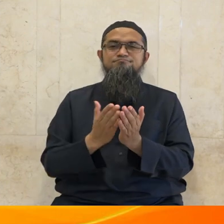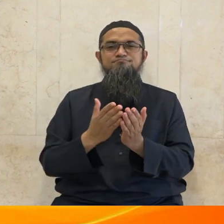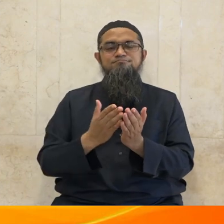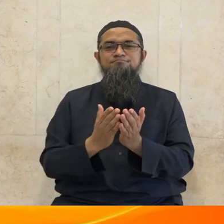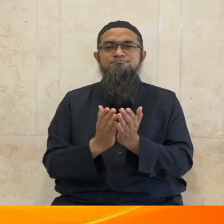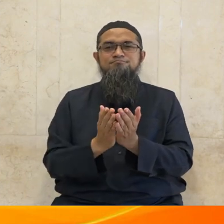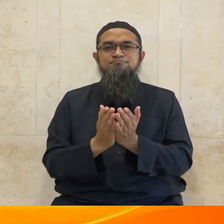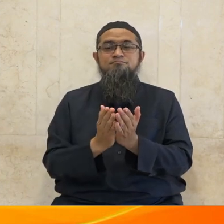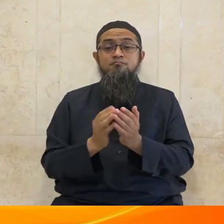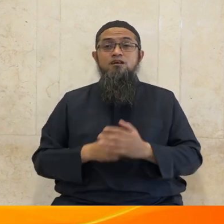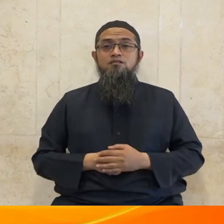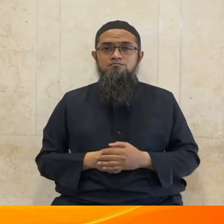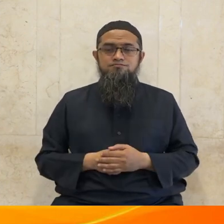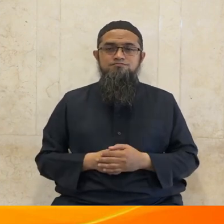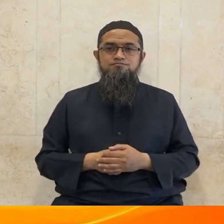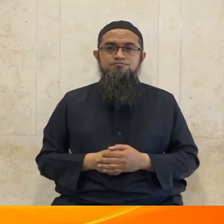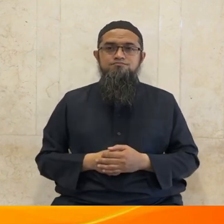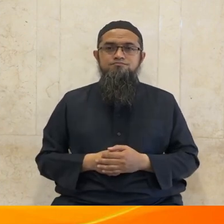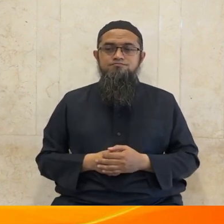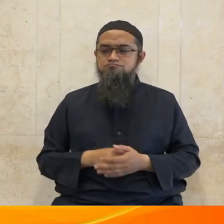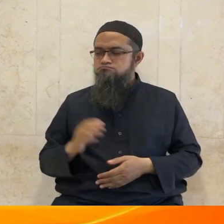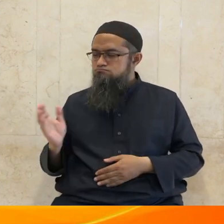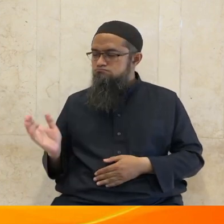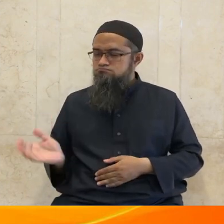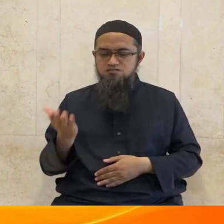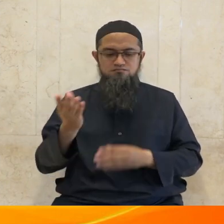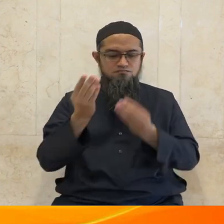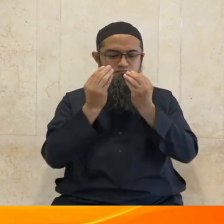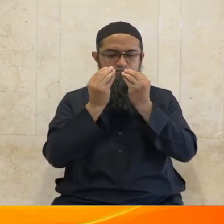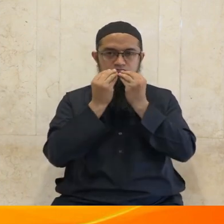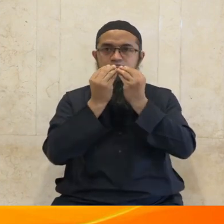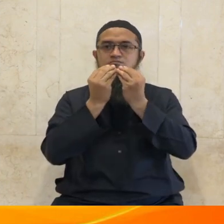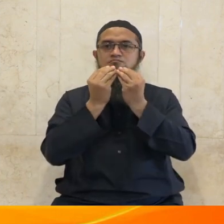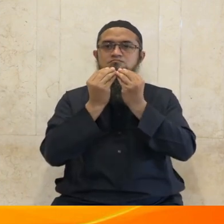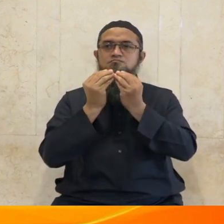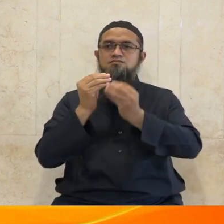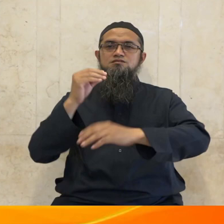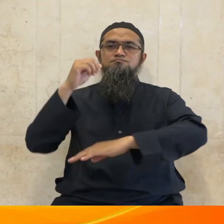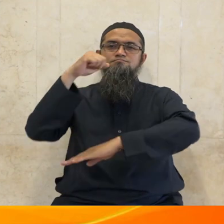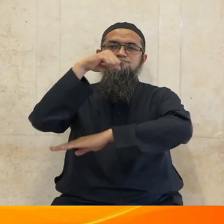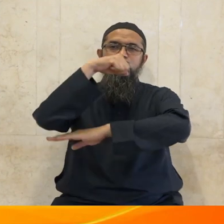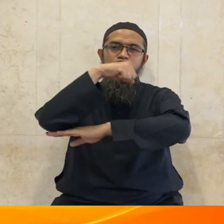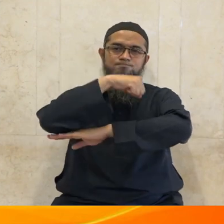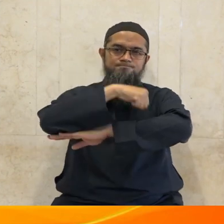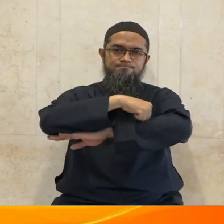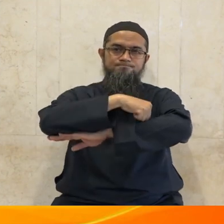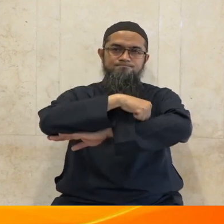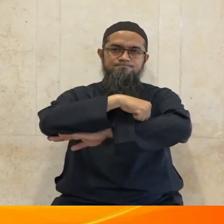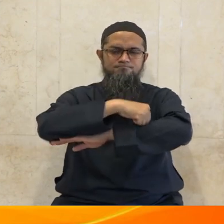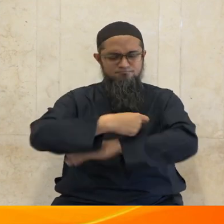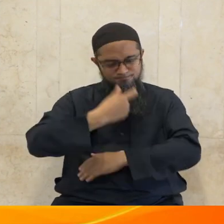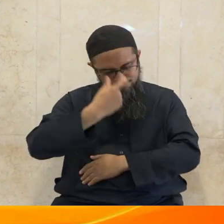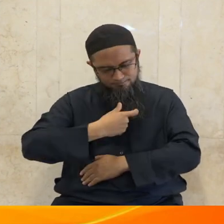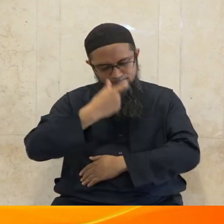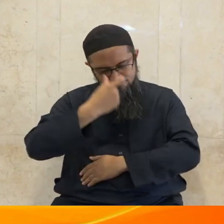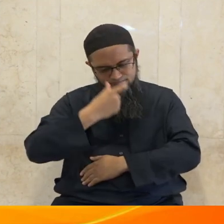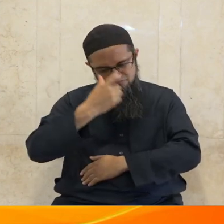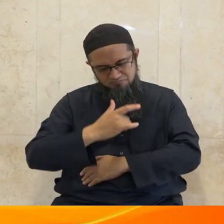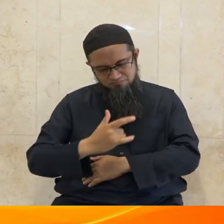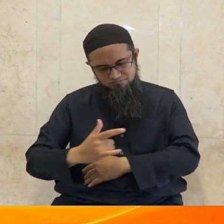bersujud dalam keadaan menangis hingga air matanya membasahi lantai ketika Bilal datang untuk adhan subuh